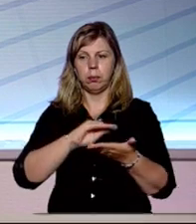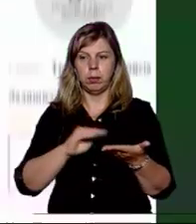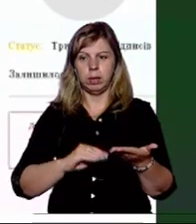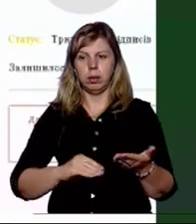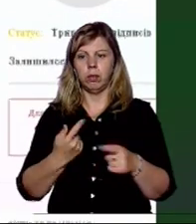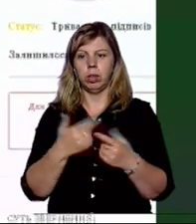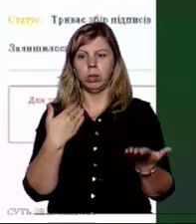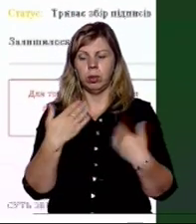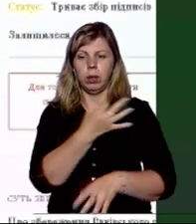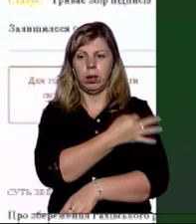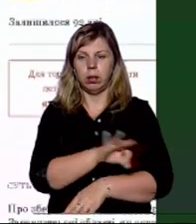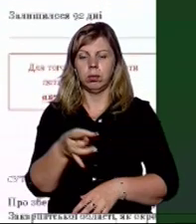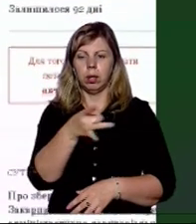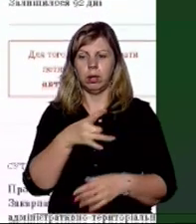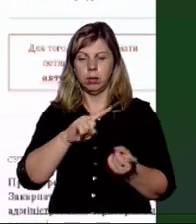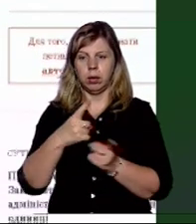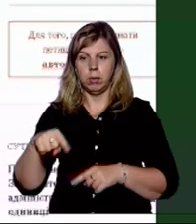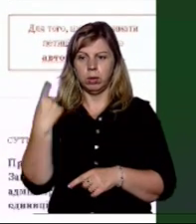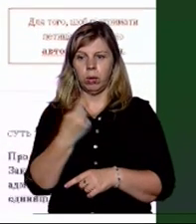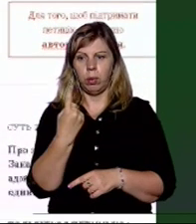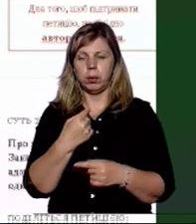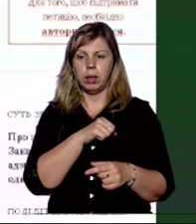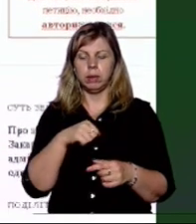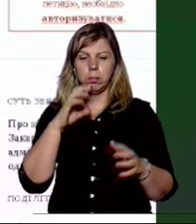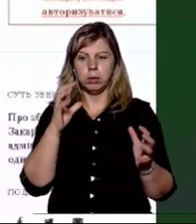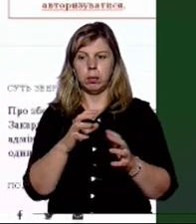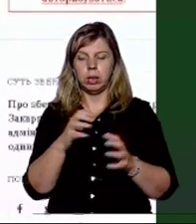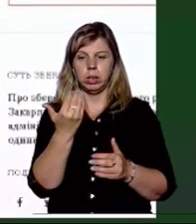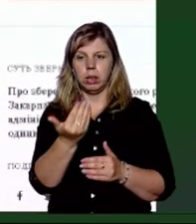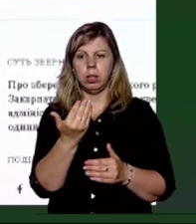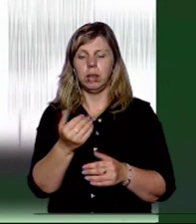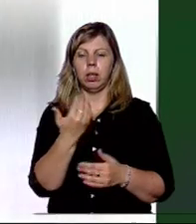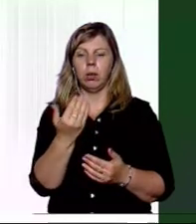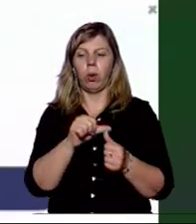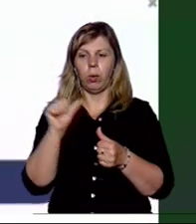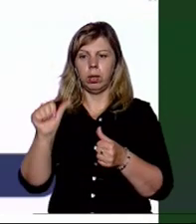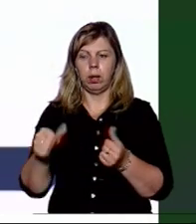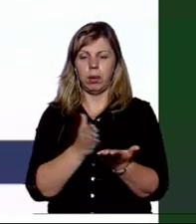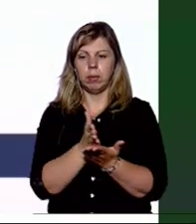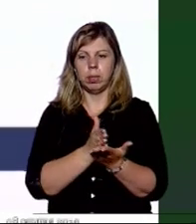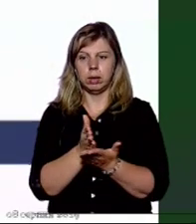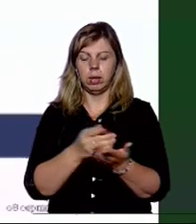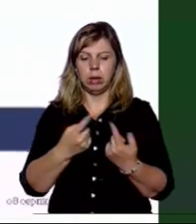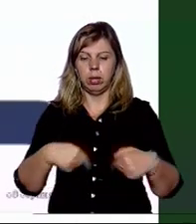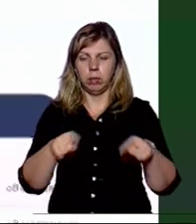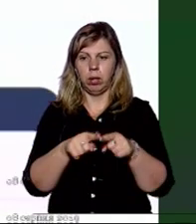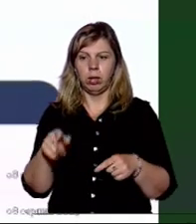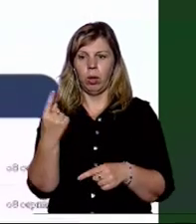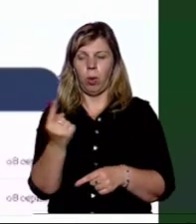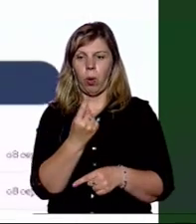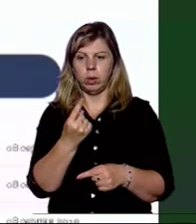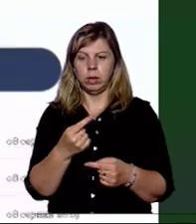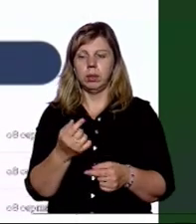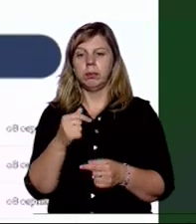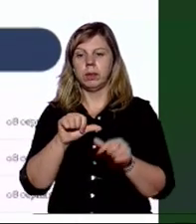Вона стосується Рахівського району Закарпатської області, а саме збереження її, його як окремої адміністративно-територіальної одиниці.